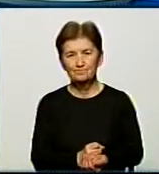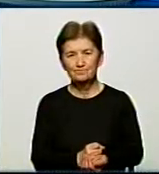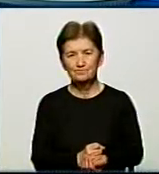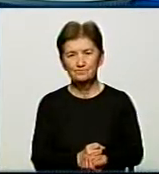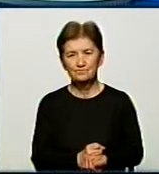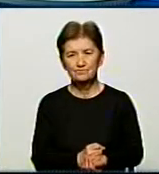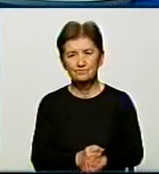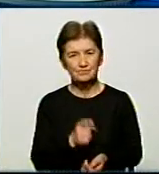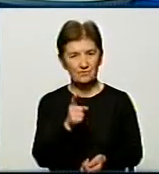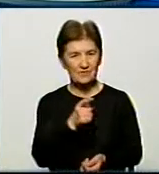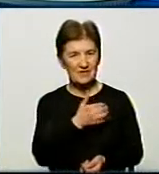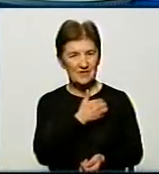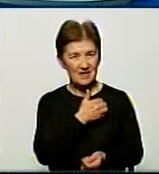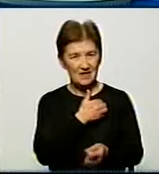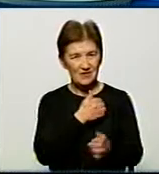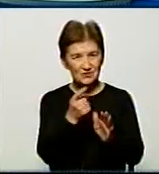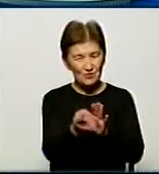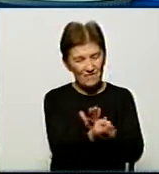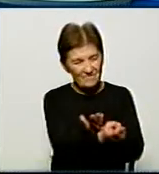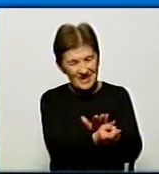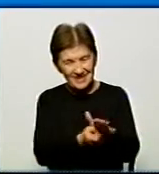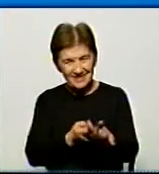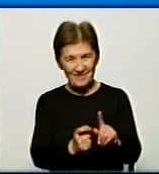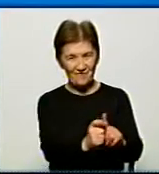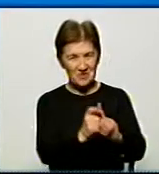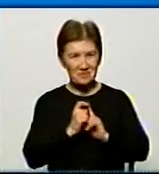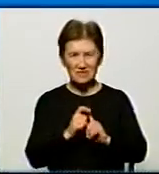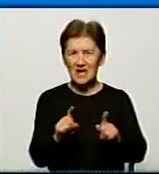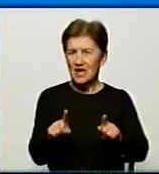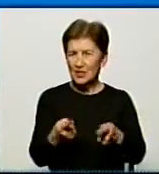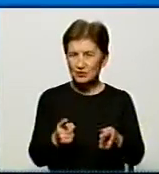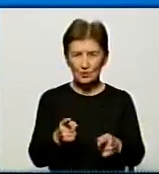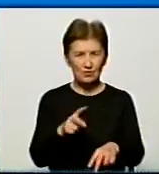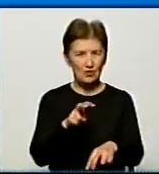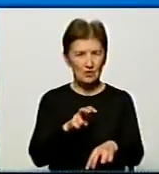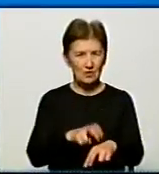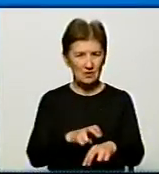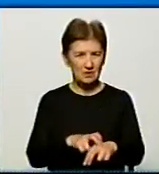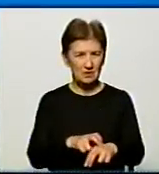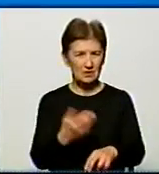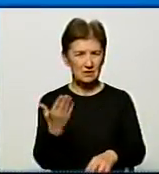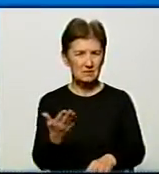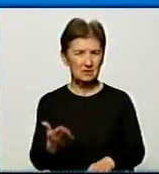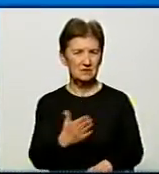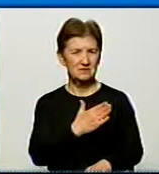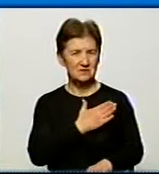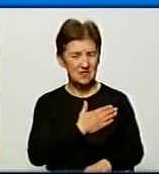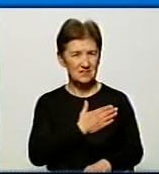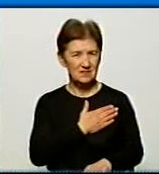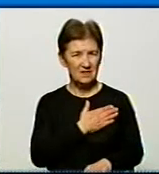Я хочу витягнути з вас відповідь на питання, чи можуть лікарі, поклавши руку на серце, сказати, що